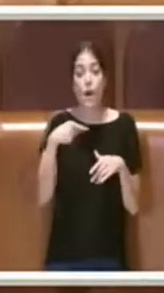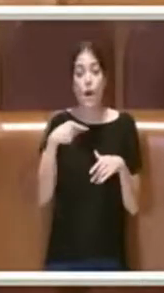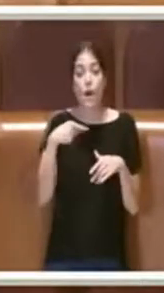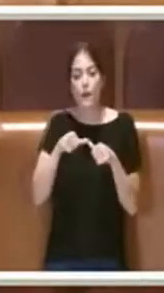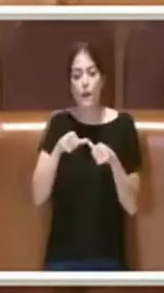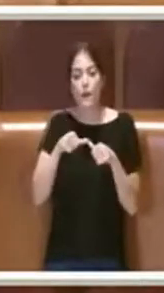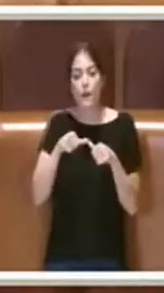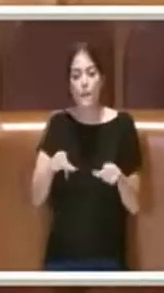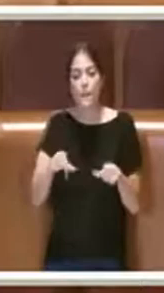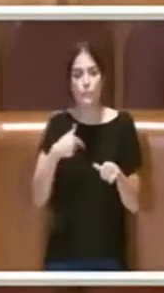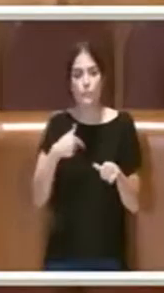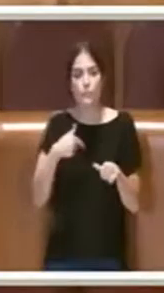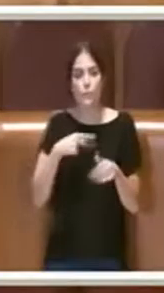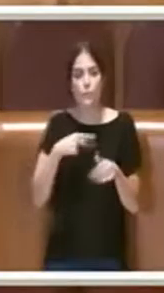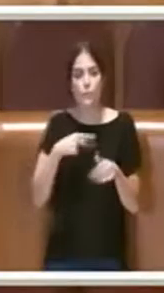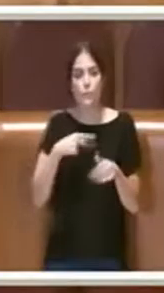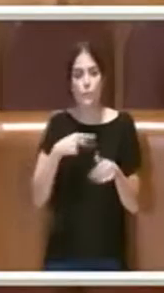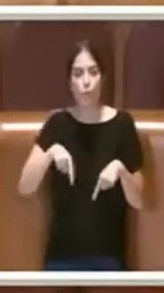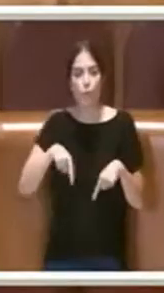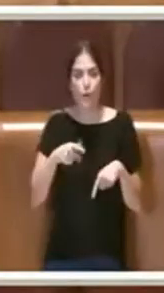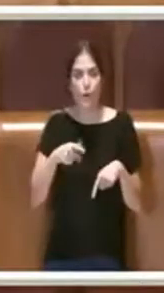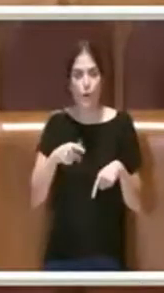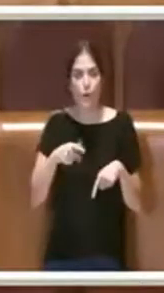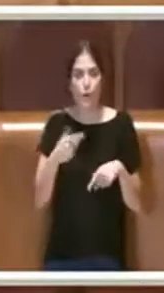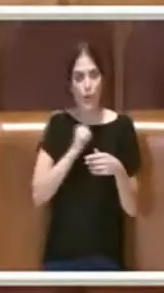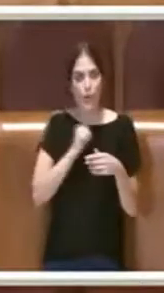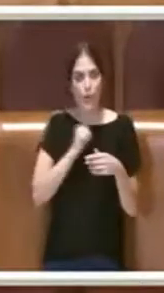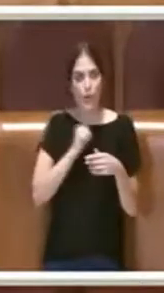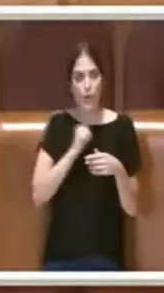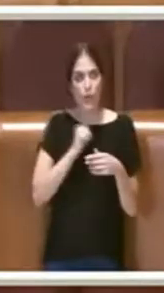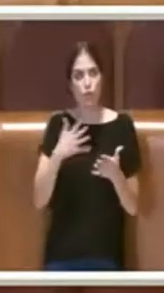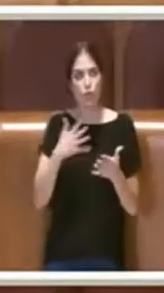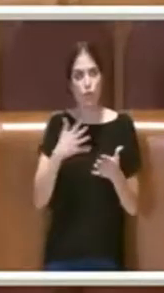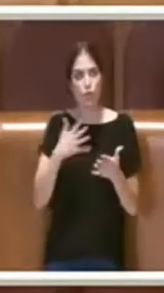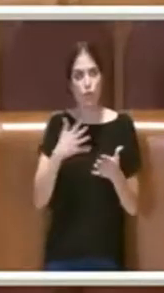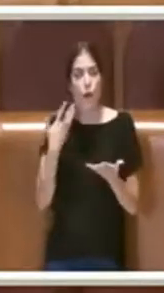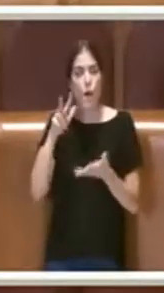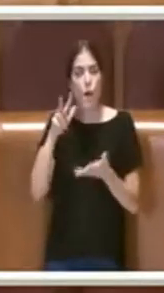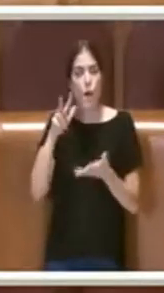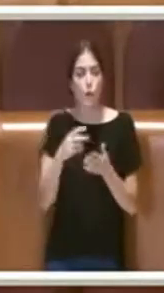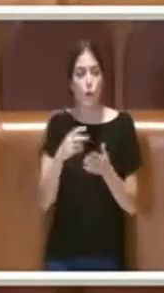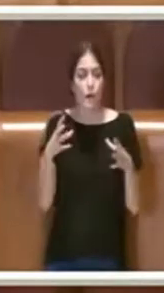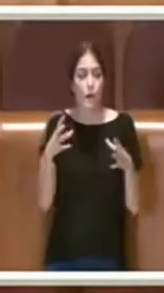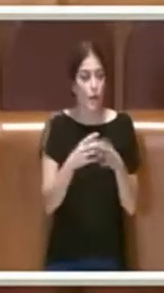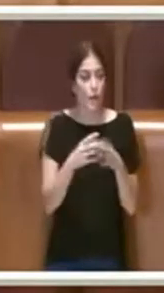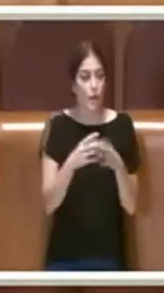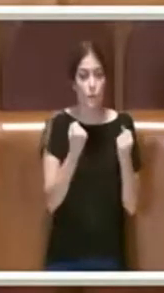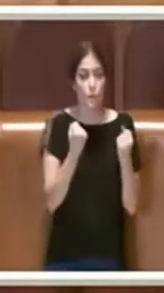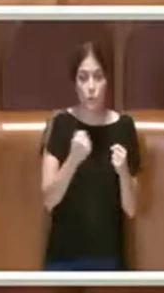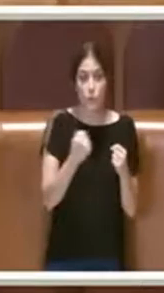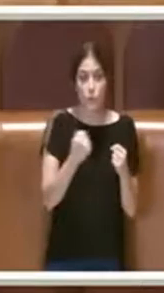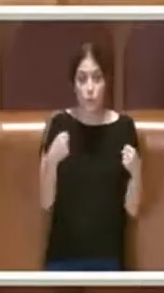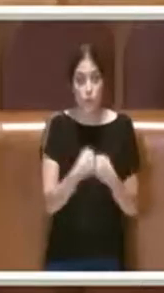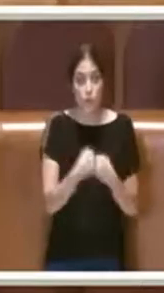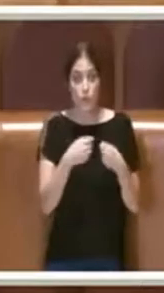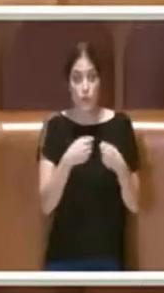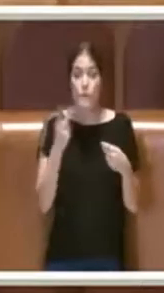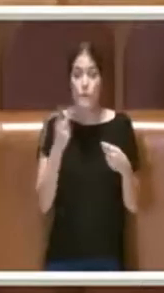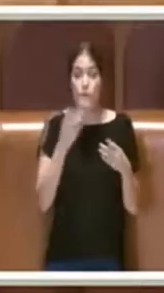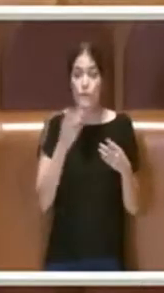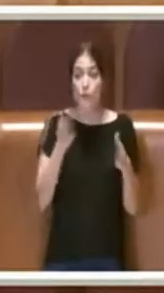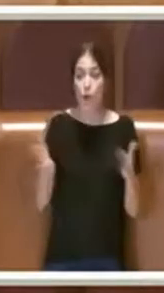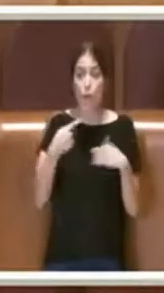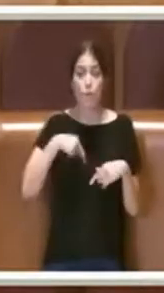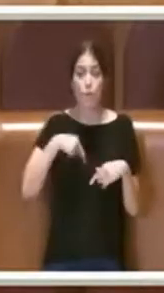di una nostra mozione che non ricordo se è stata approvata anche dalle forze di opposizione, ma comunque noi come Aula ci siamo anche